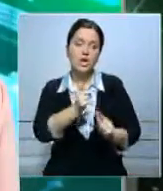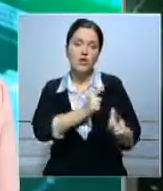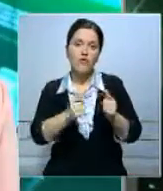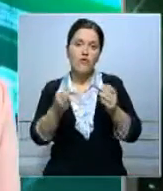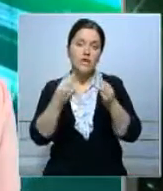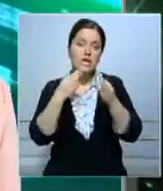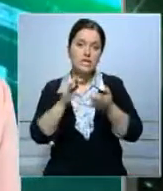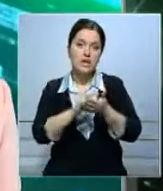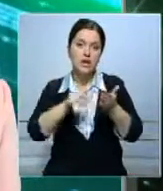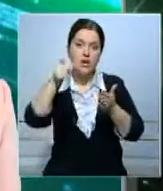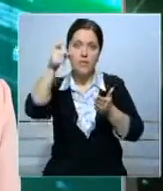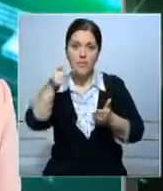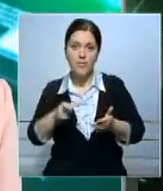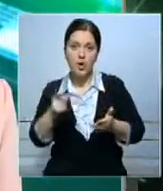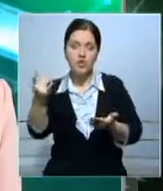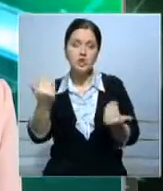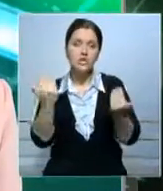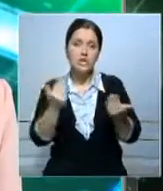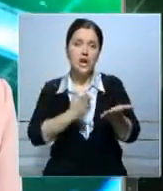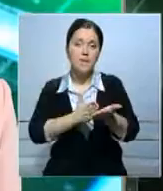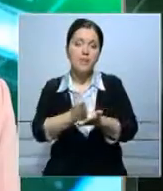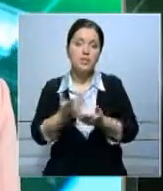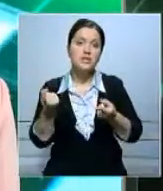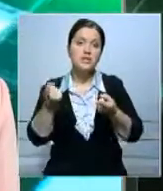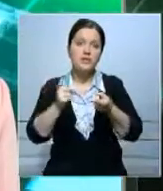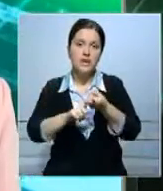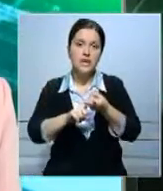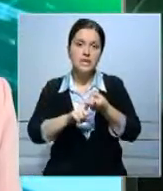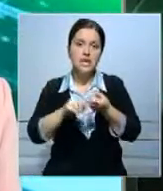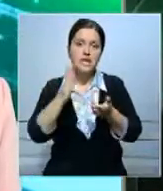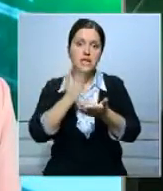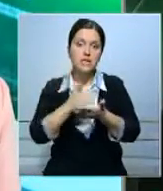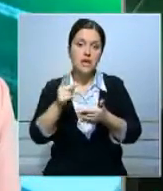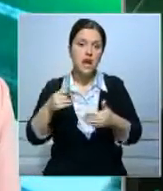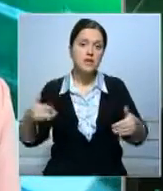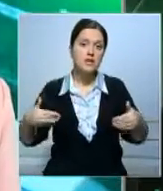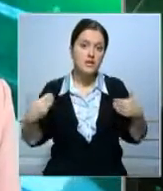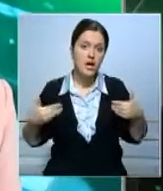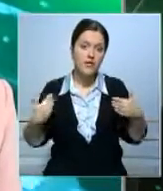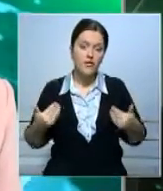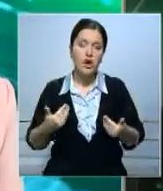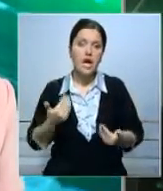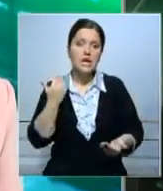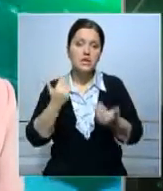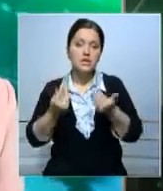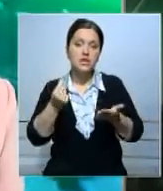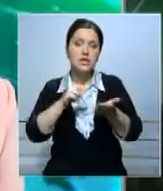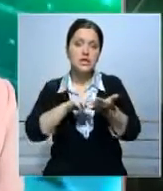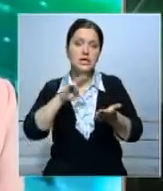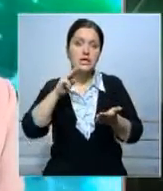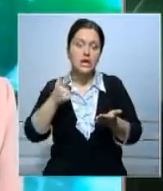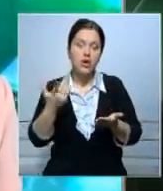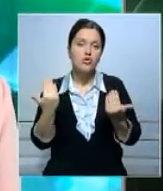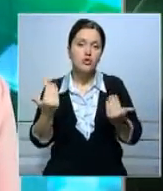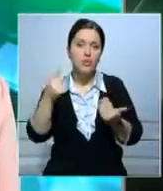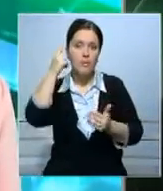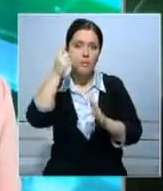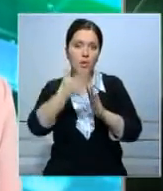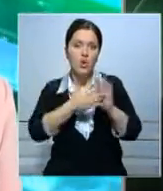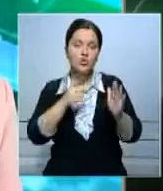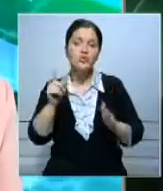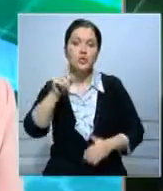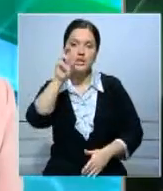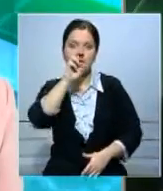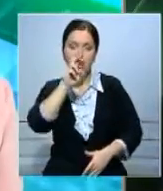наш корреспондент Сабибай Бусинов. Он сейчас на прямой связи со студией. Сабибай, добрый день. Если с курсом тенге теперь все понятно,